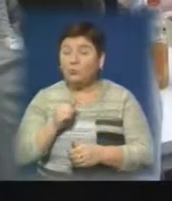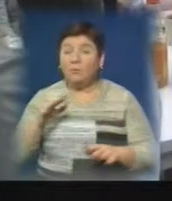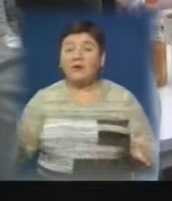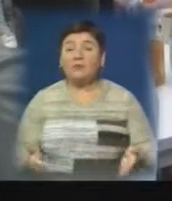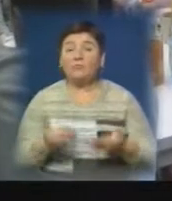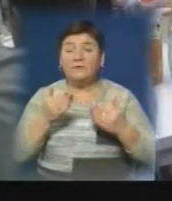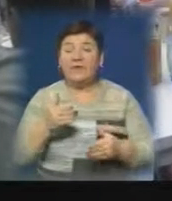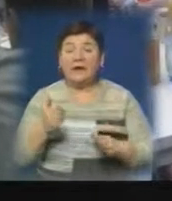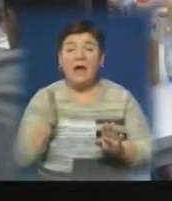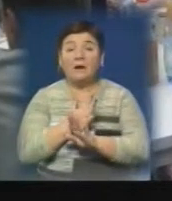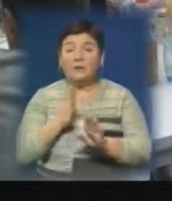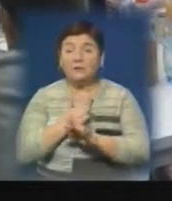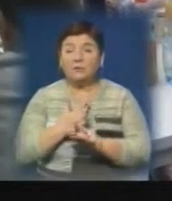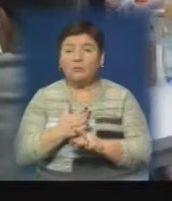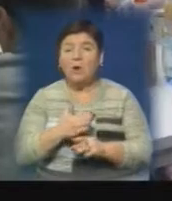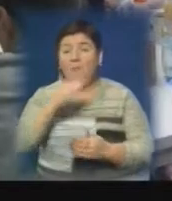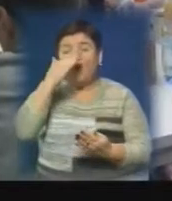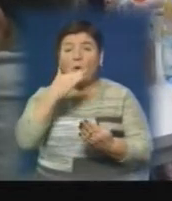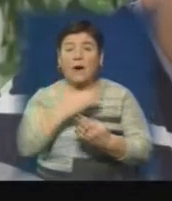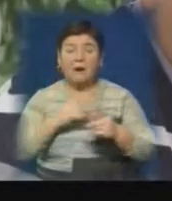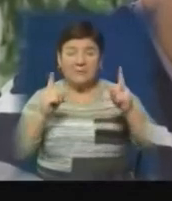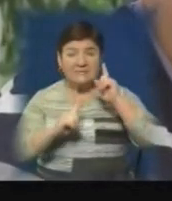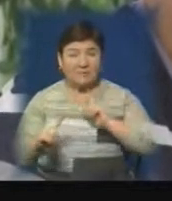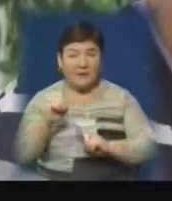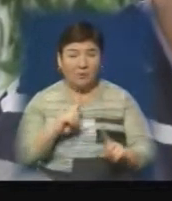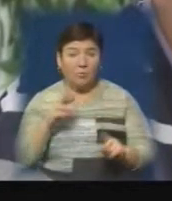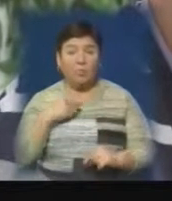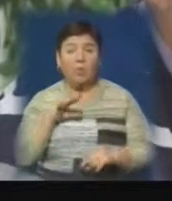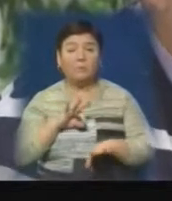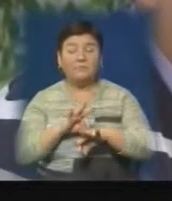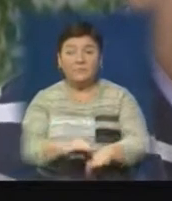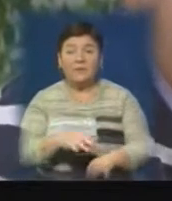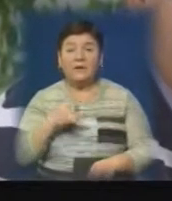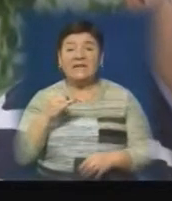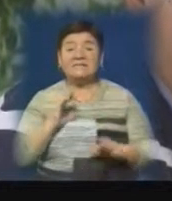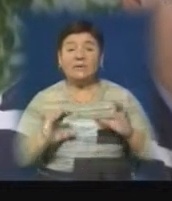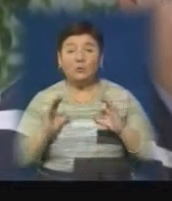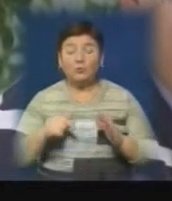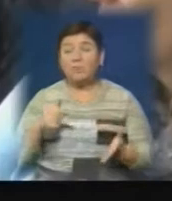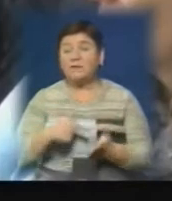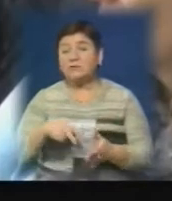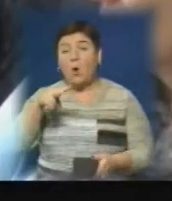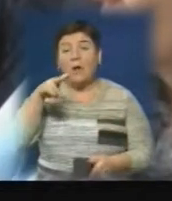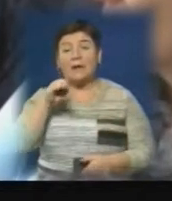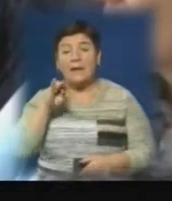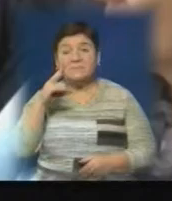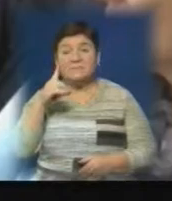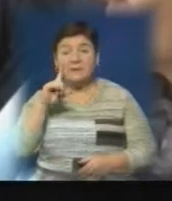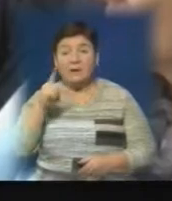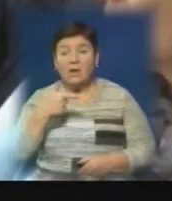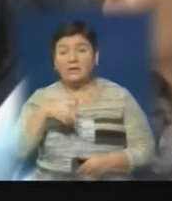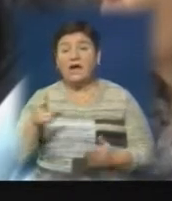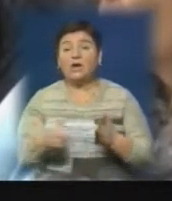клімату» відбулося в рамках насиченої програми-семінару, організованого Молдова-інститутом міста Лейпціг для журналістів